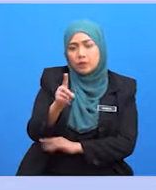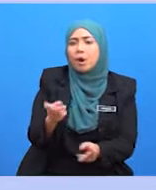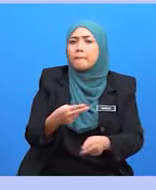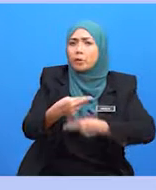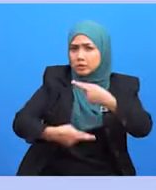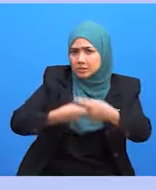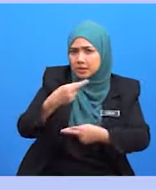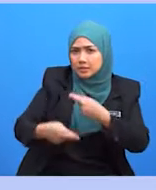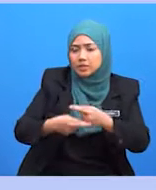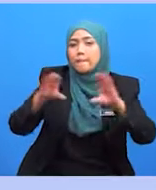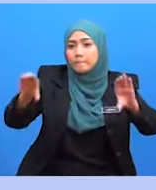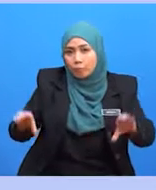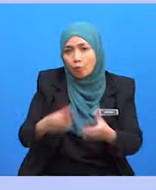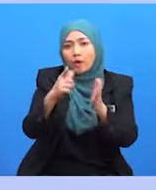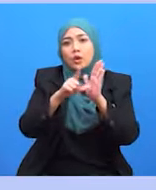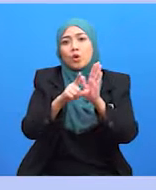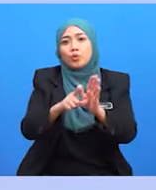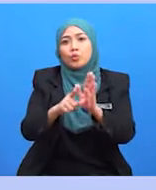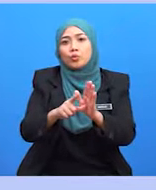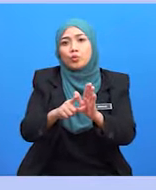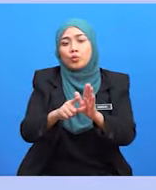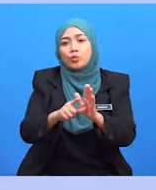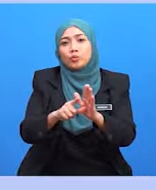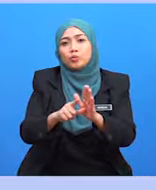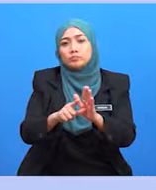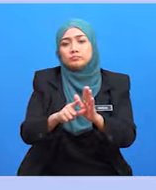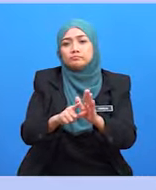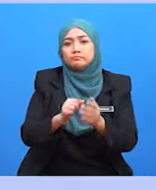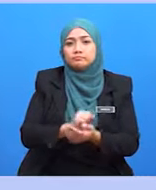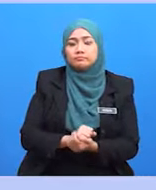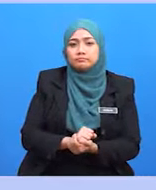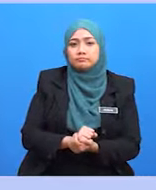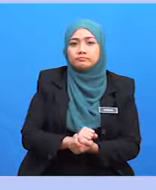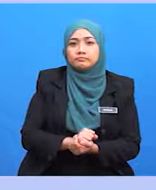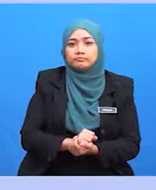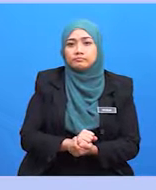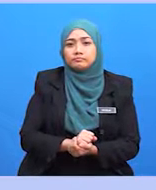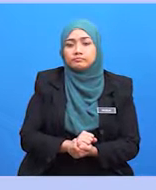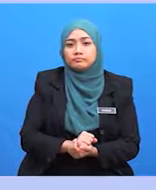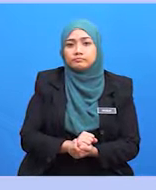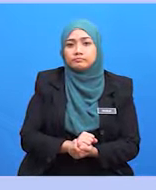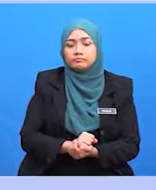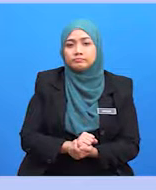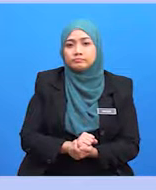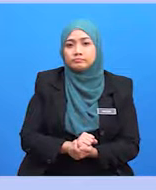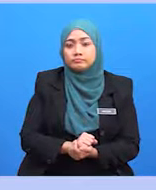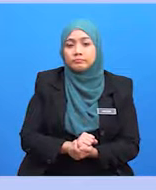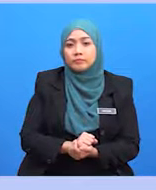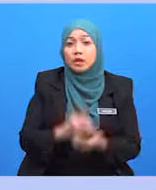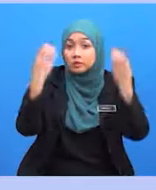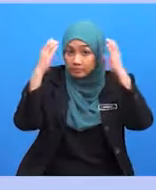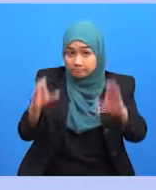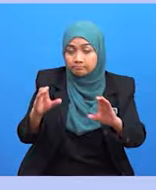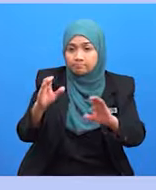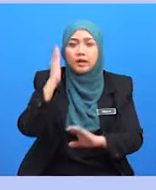logo menggunakan perisian penerbitan kreatif seperti skriber dan kiteria. Kemudian, saya akan terangkan